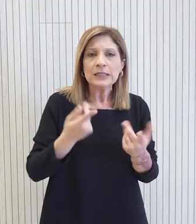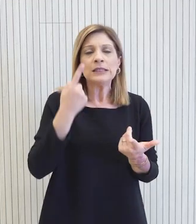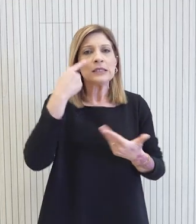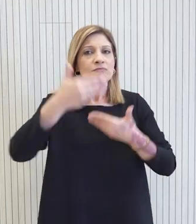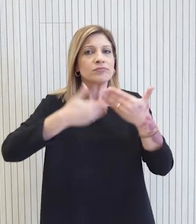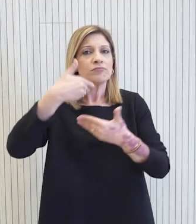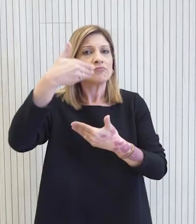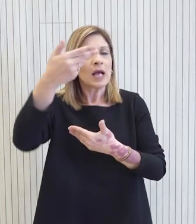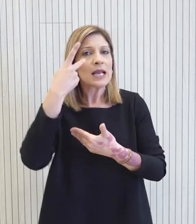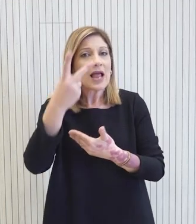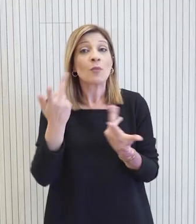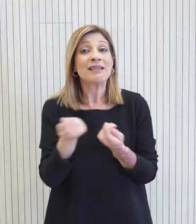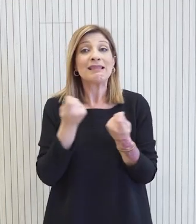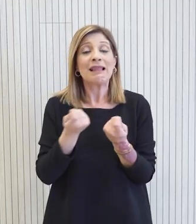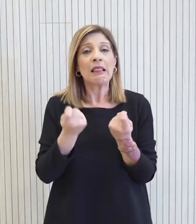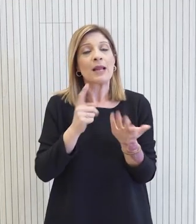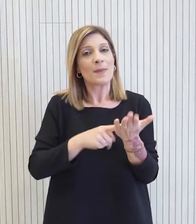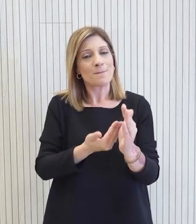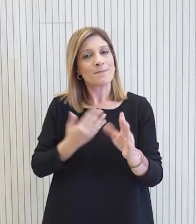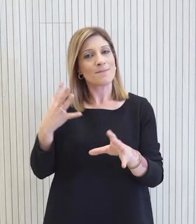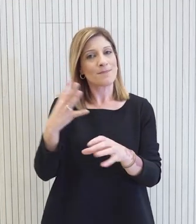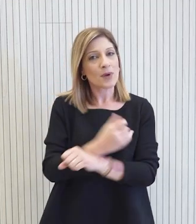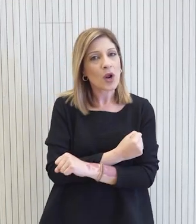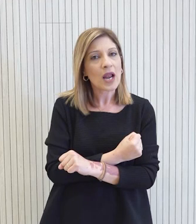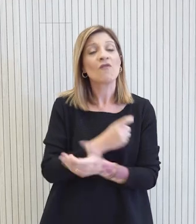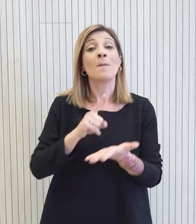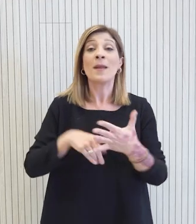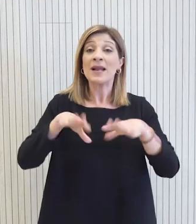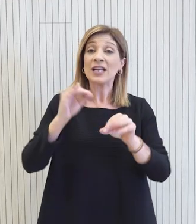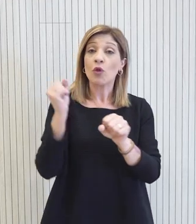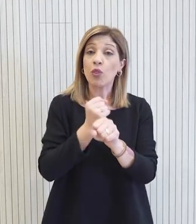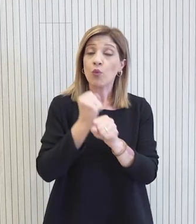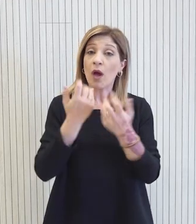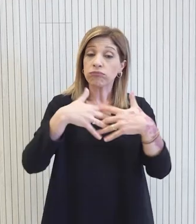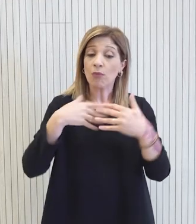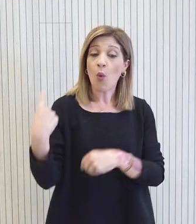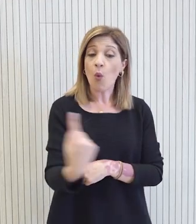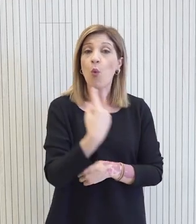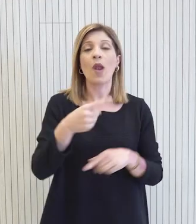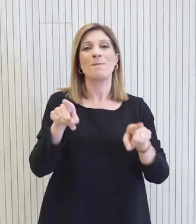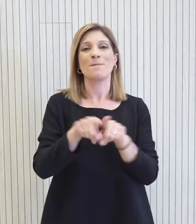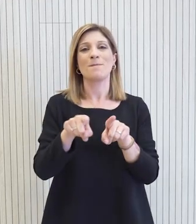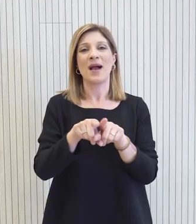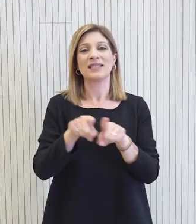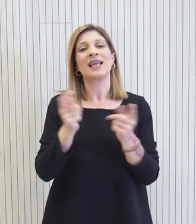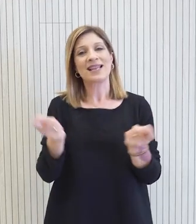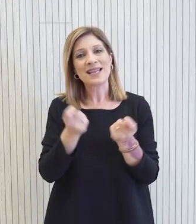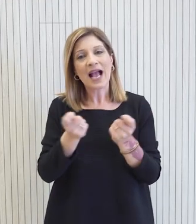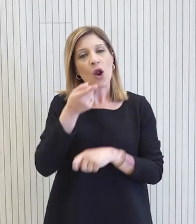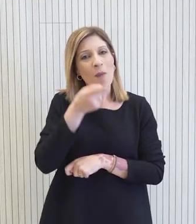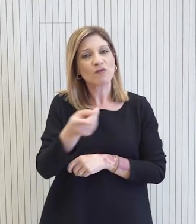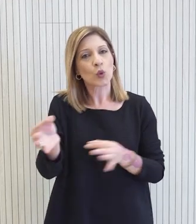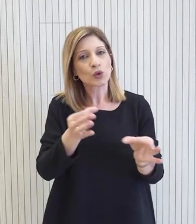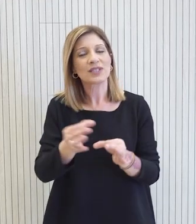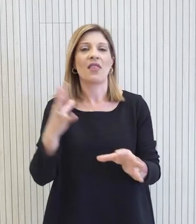να αντιμετωπίσουμε το επόμενο διάστημα. Θα πρέπει να ανάψουμε τις μηχανές όλοι μαζί για να μπορέσουμε να εφαρμόσουμε με επιτυχία